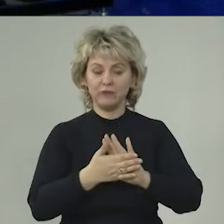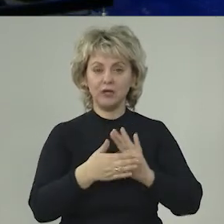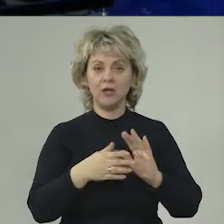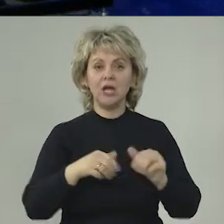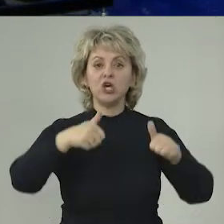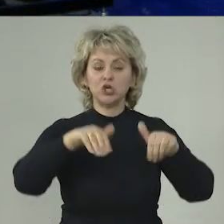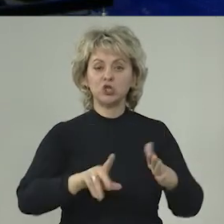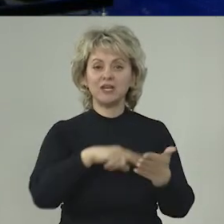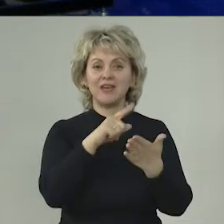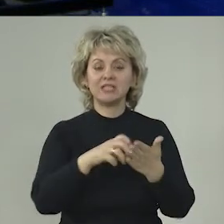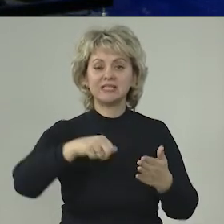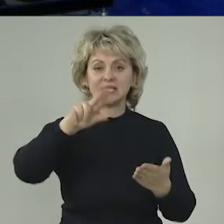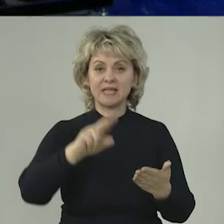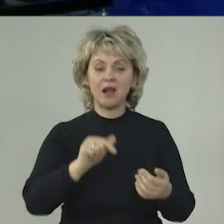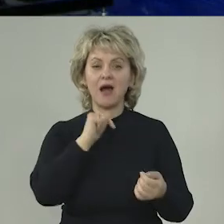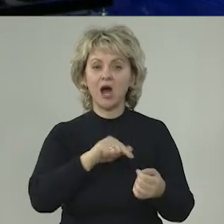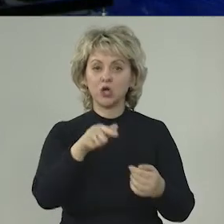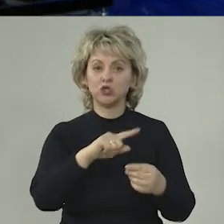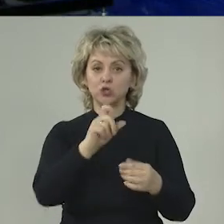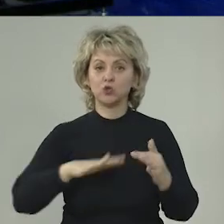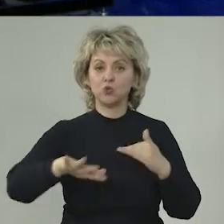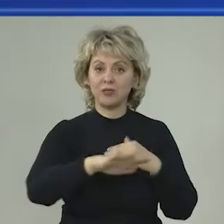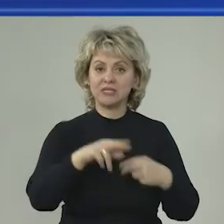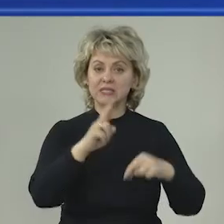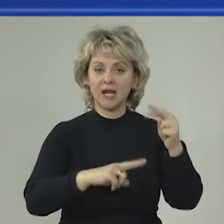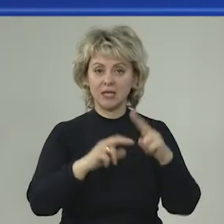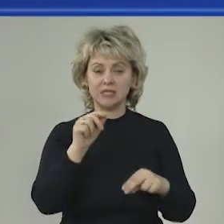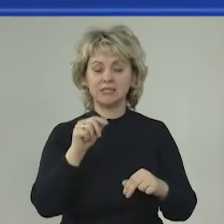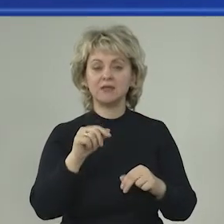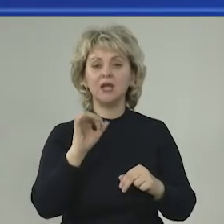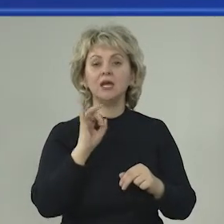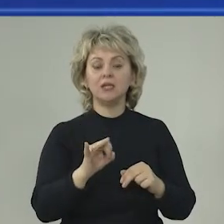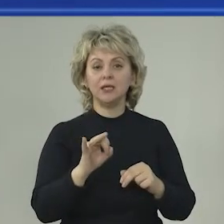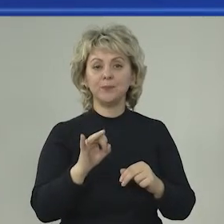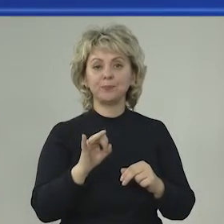решение вопросов социального характера в зоне строительства. И